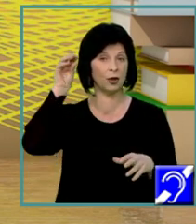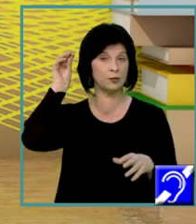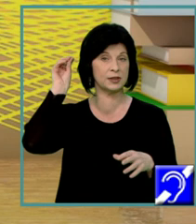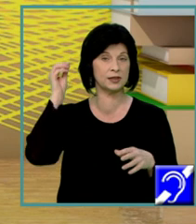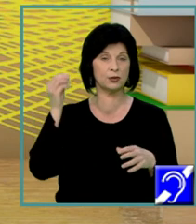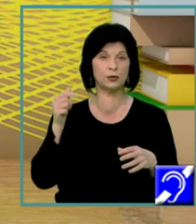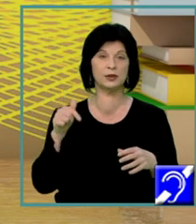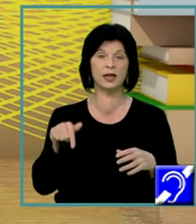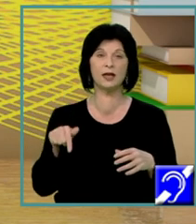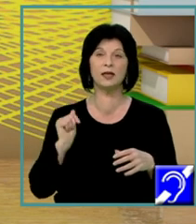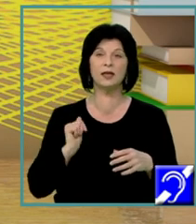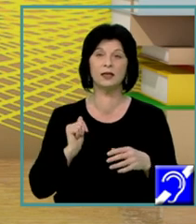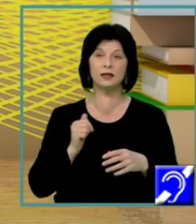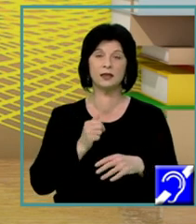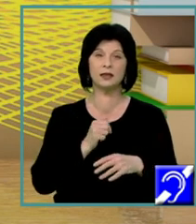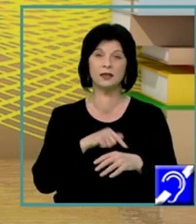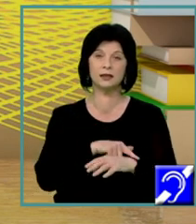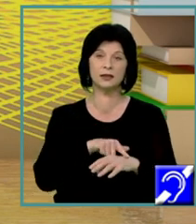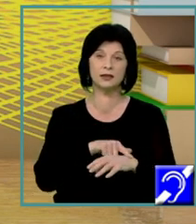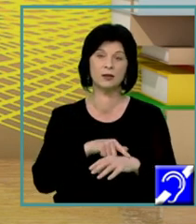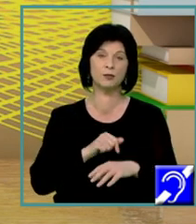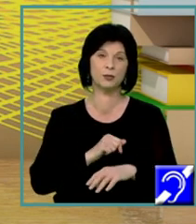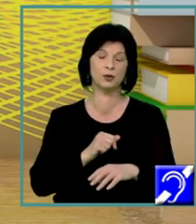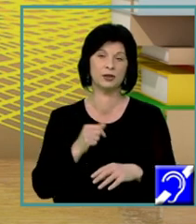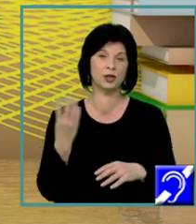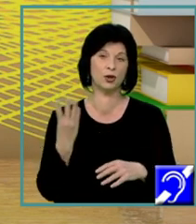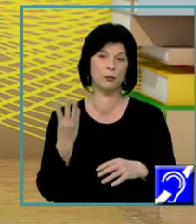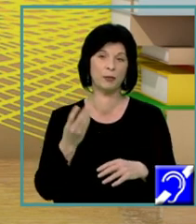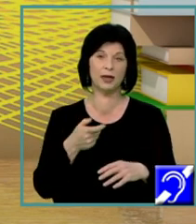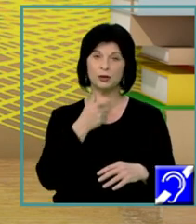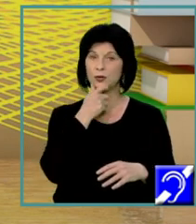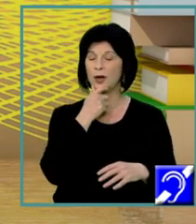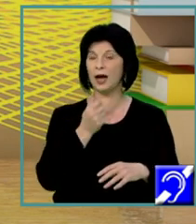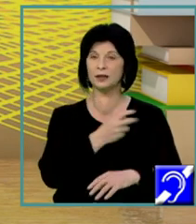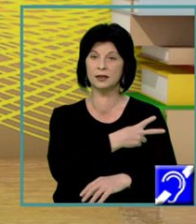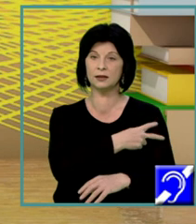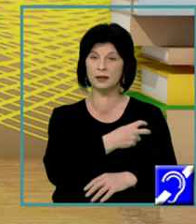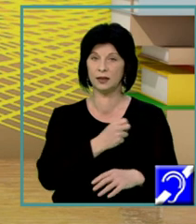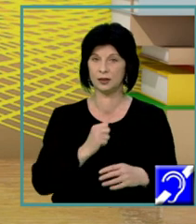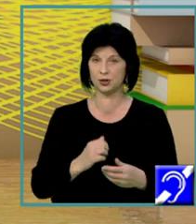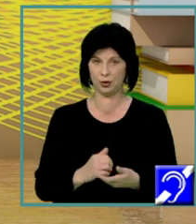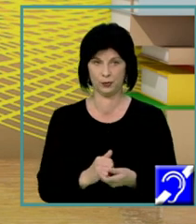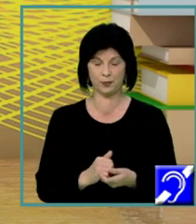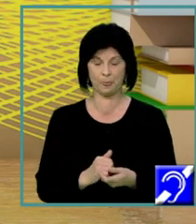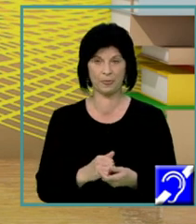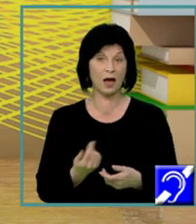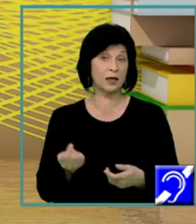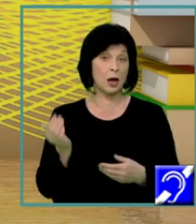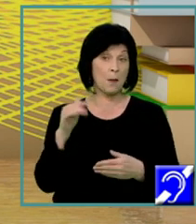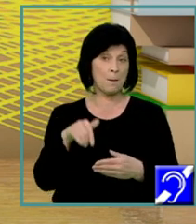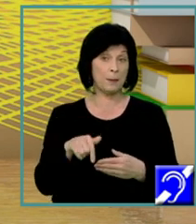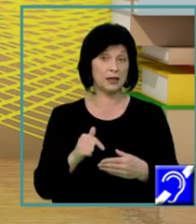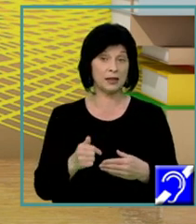regăsește într-o anumită parte a punctajului, a baremului. Dar până să ajungem la puncta și la barem, vă propun